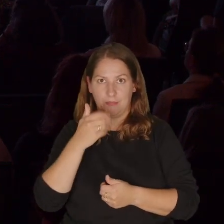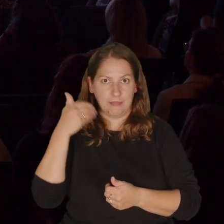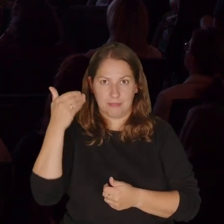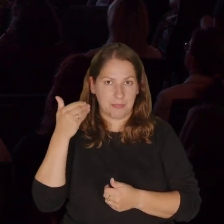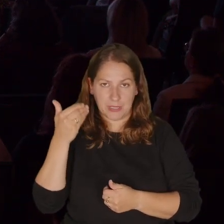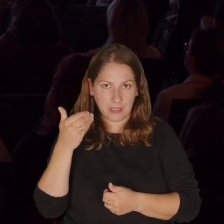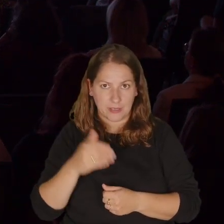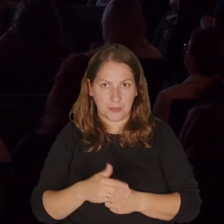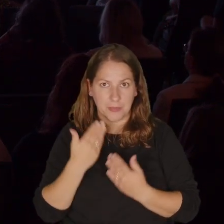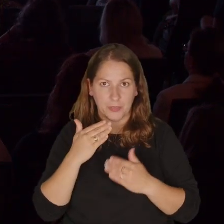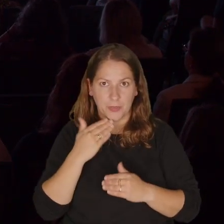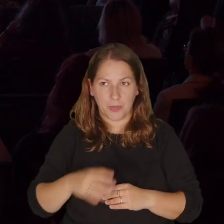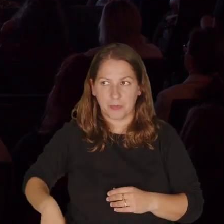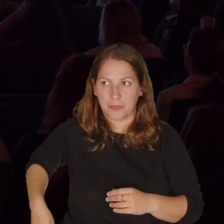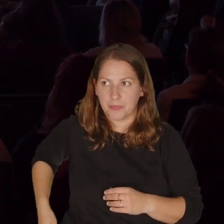dziękujemy.